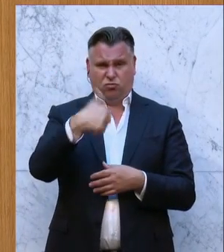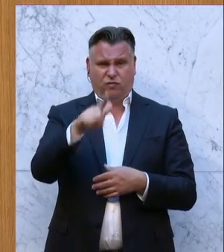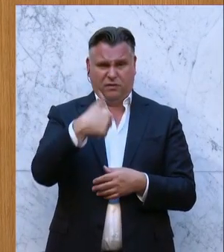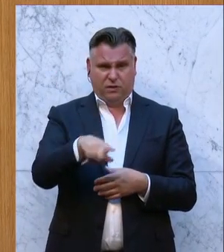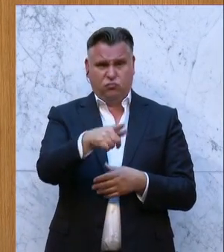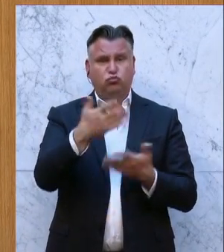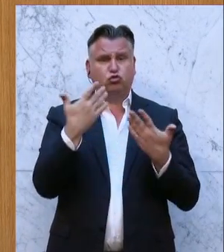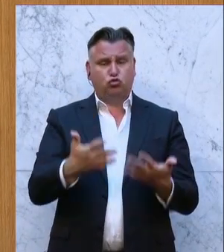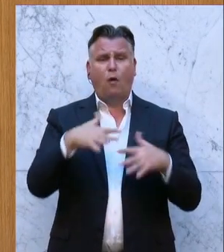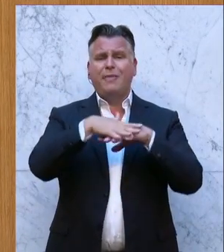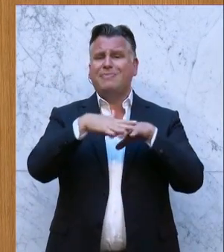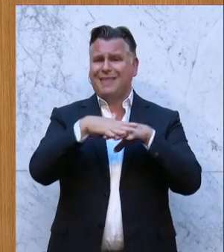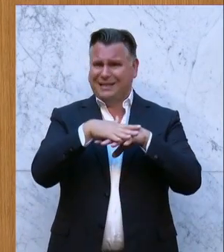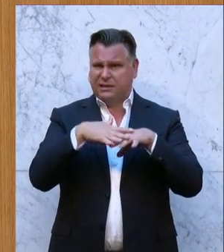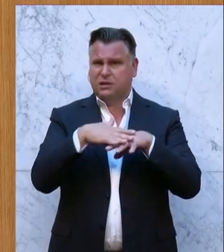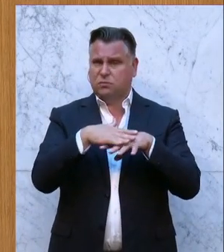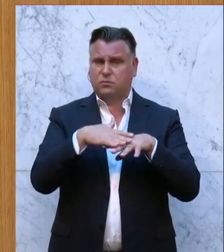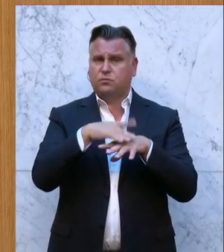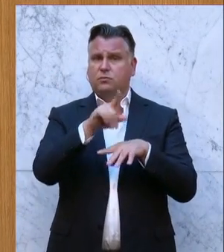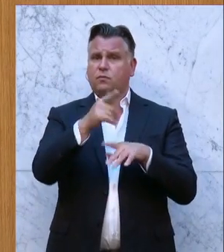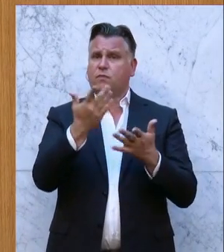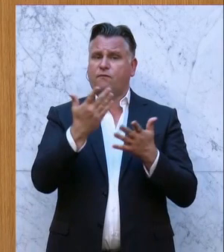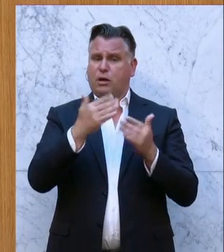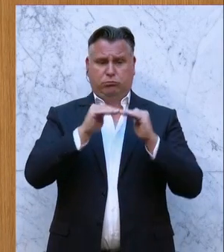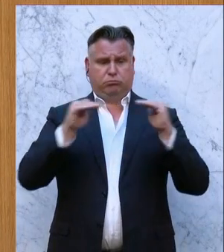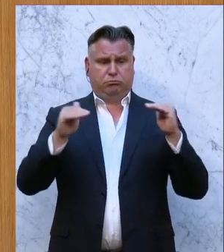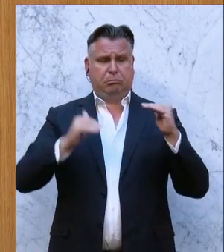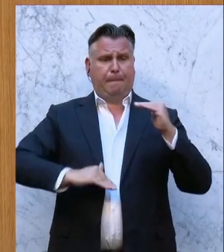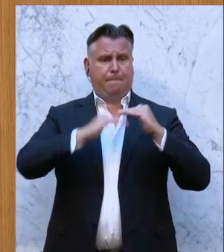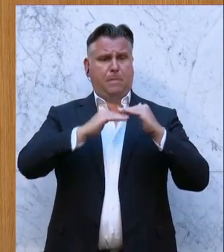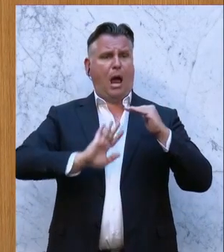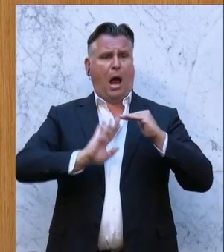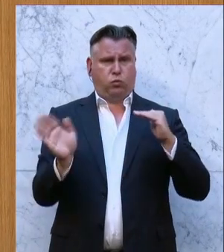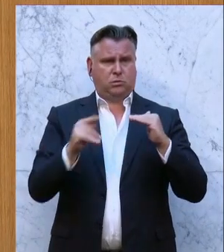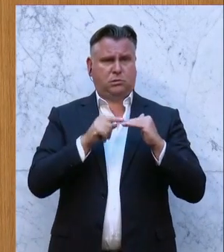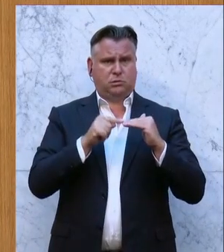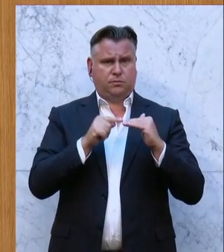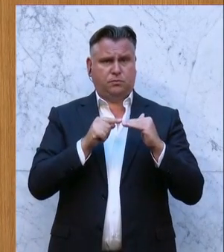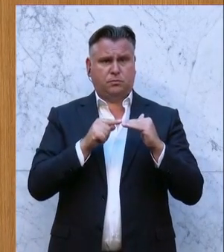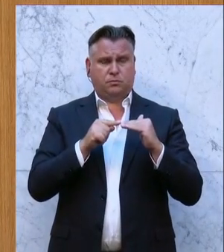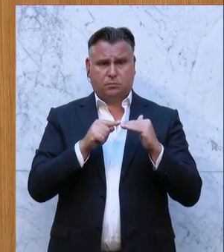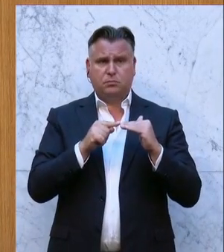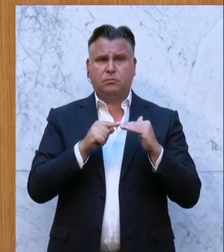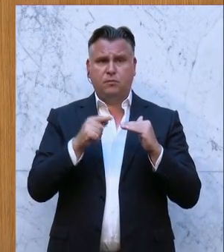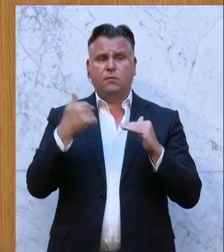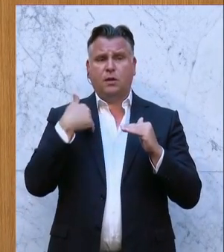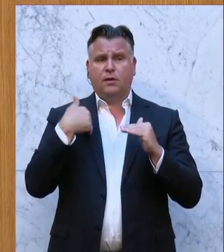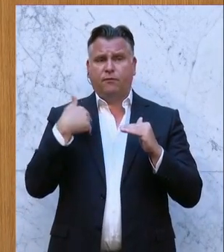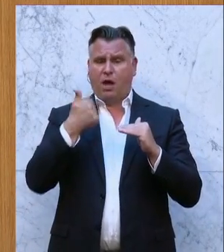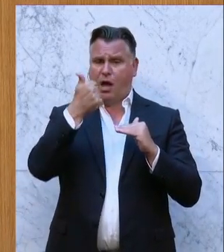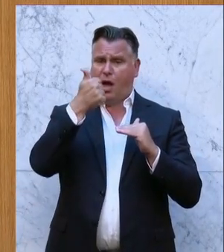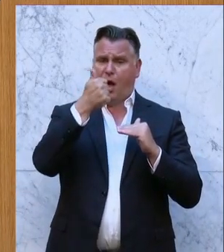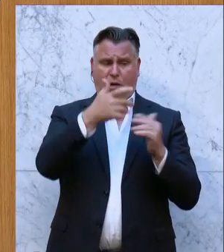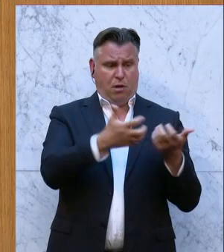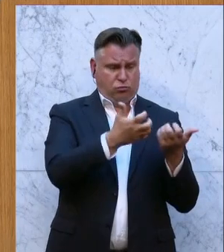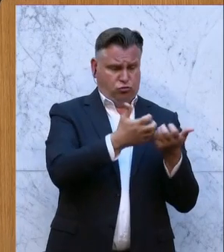ausgelegt waren, was das Netz vertragen musste. Und bis dahin hatten wir in der Regel einen Erzeuger hier